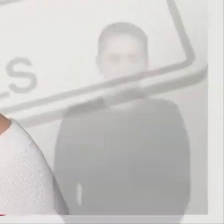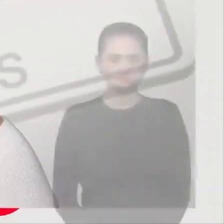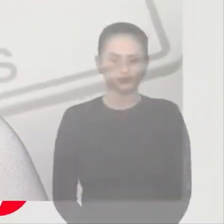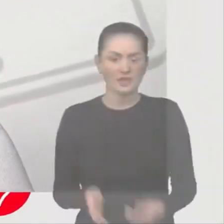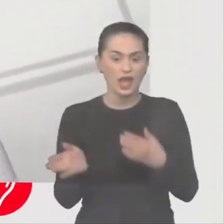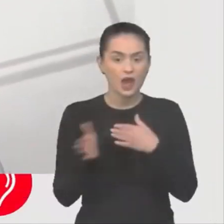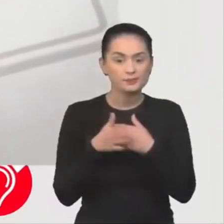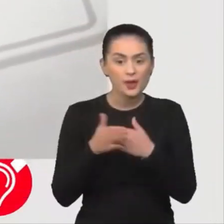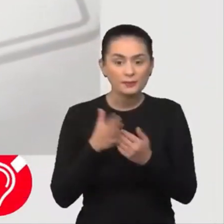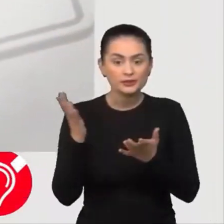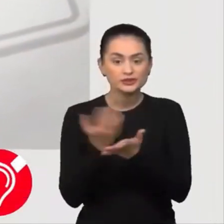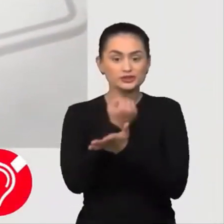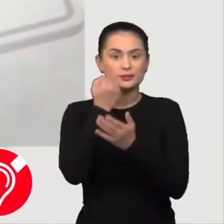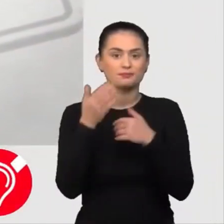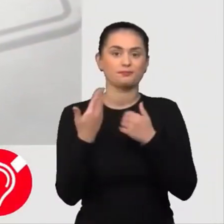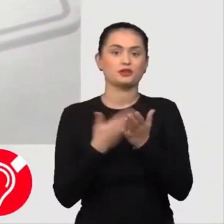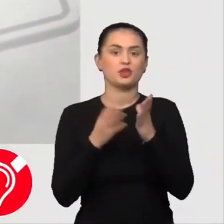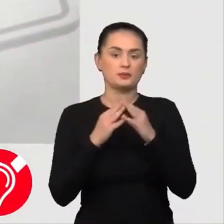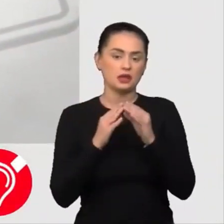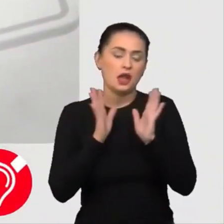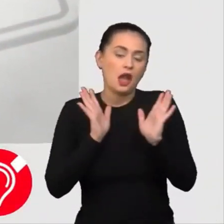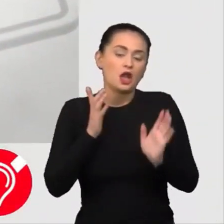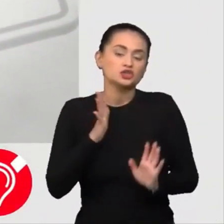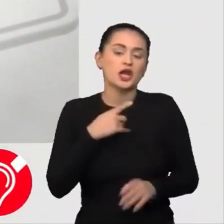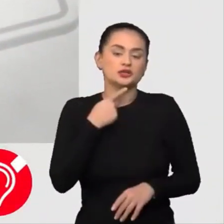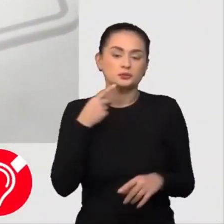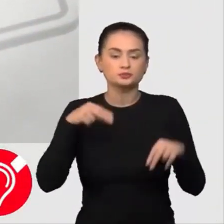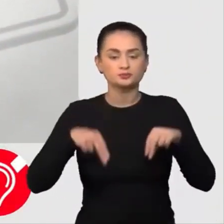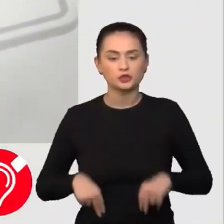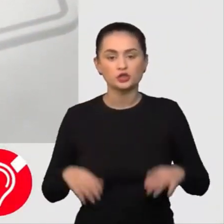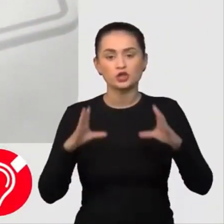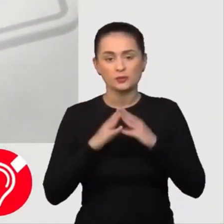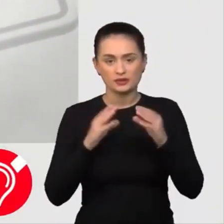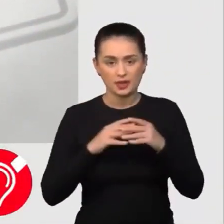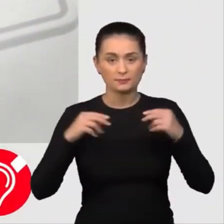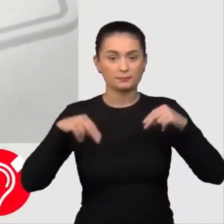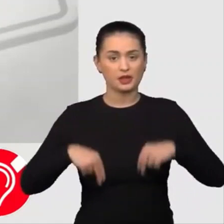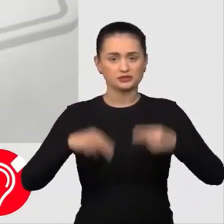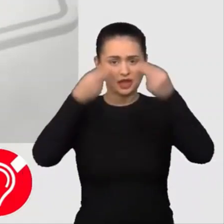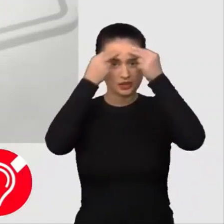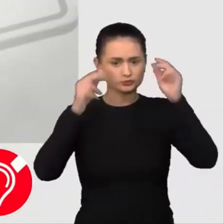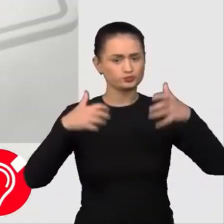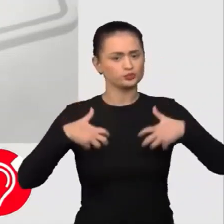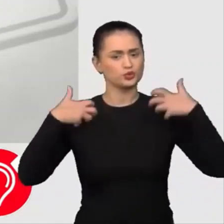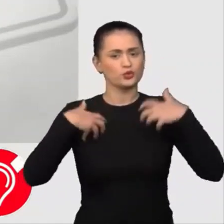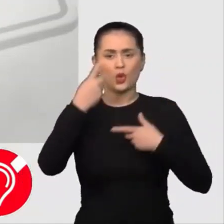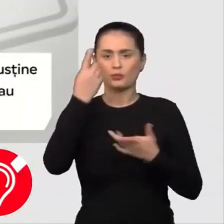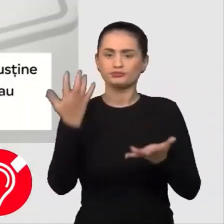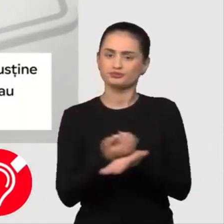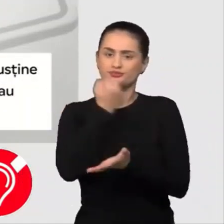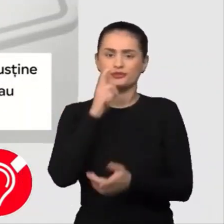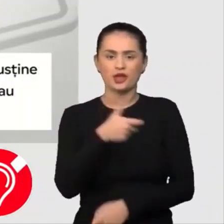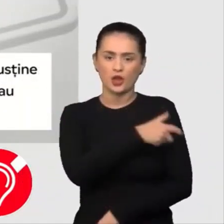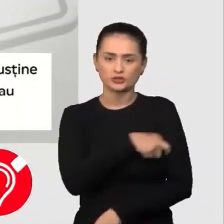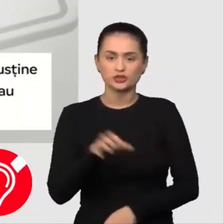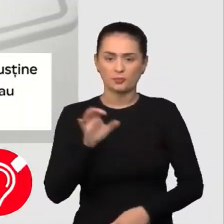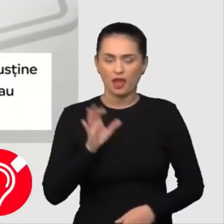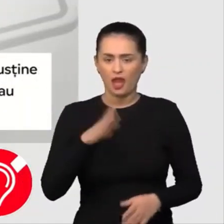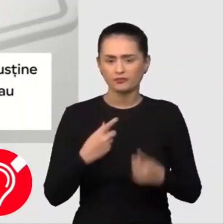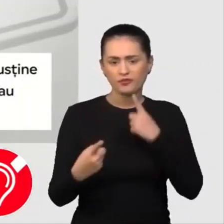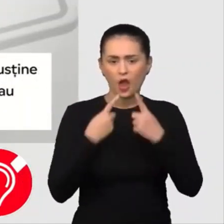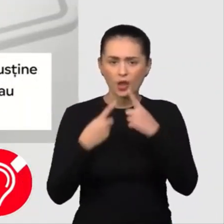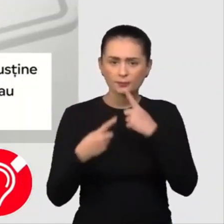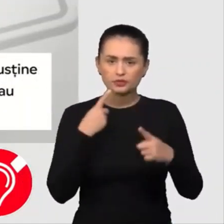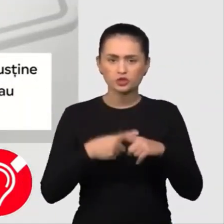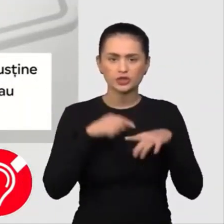Aproape victorie pentru România, cel puțin așa spune Claus Iohannis. Președintele anunță cu bucurie o reușită la Consiliul